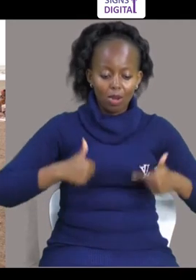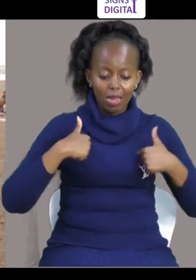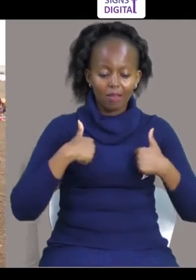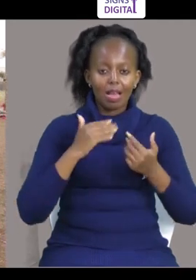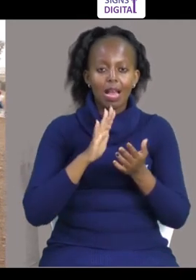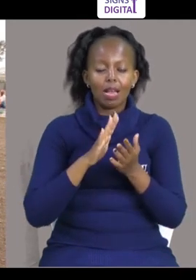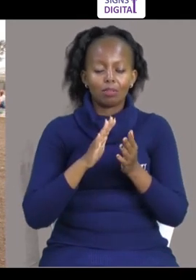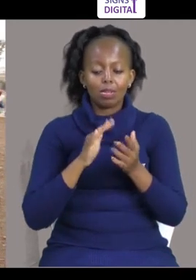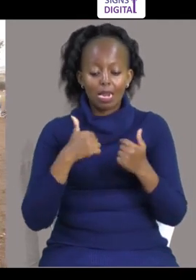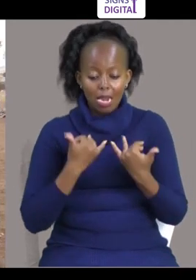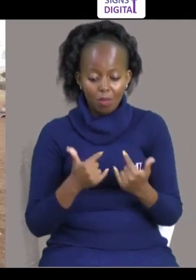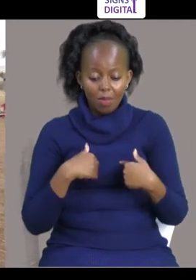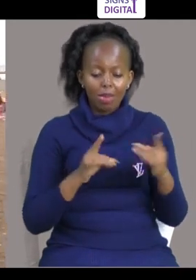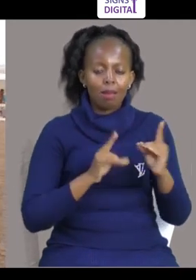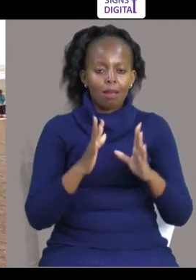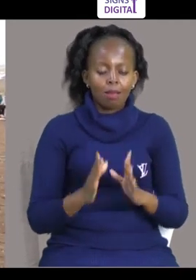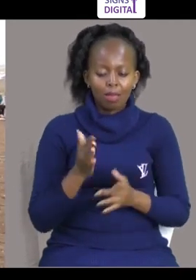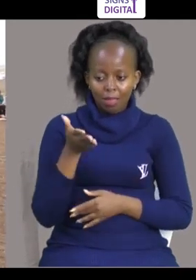Kama Executive Director